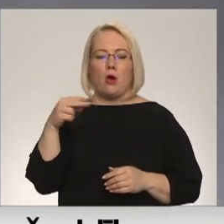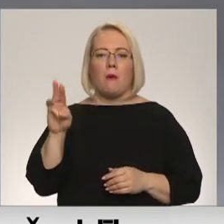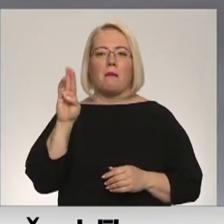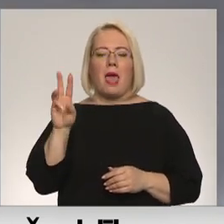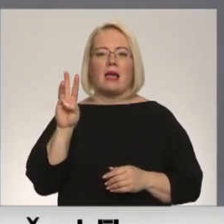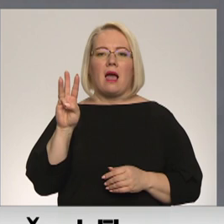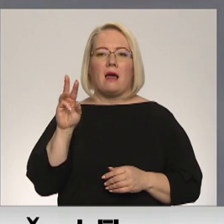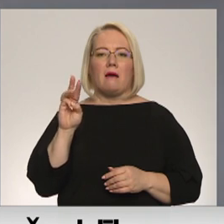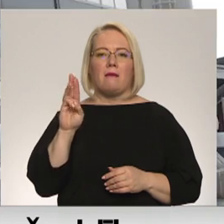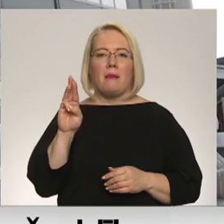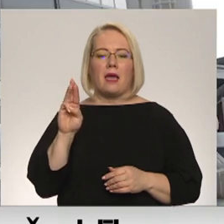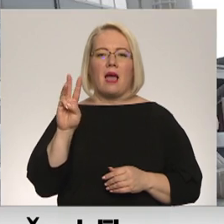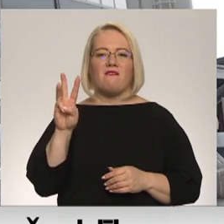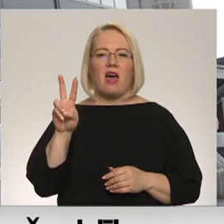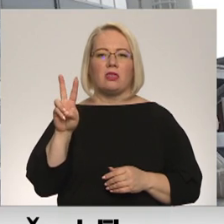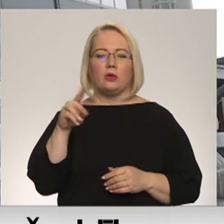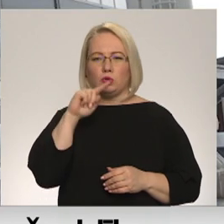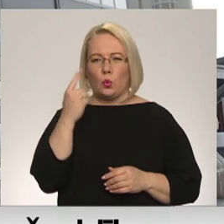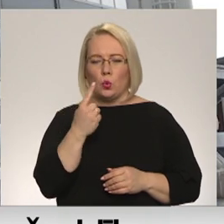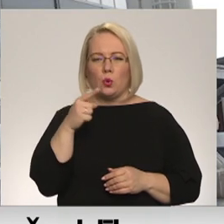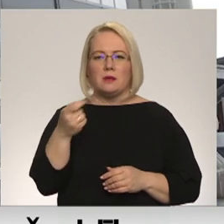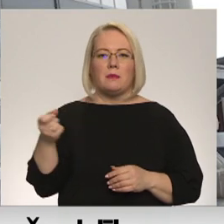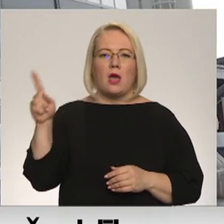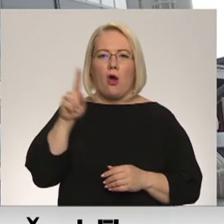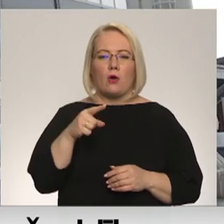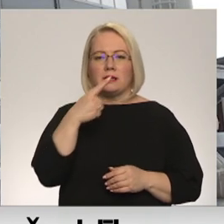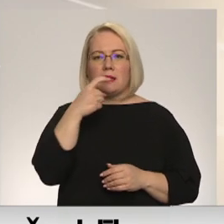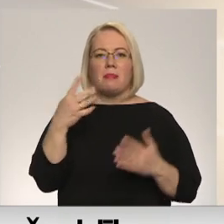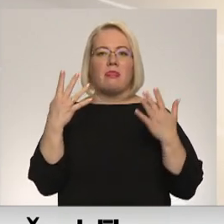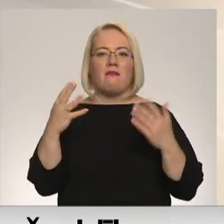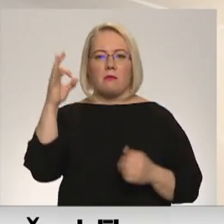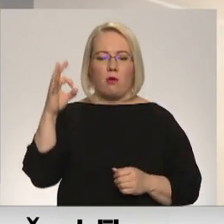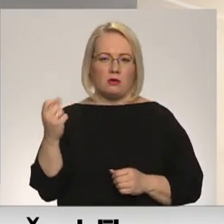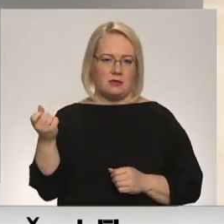pieaugums par 169,5 procentiem.